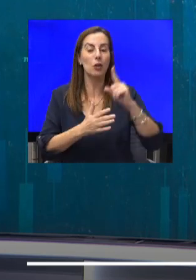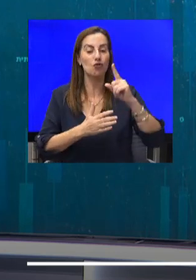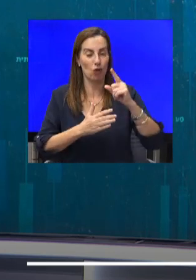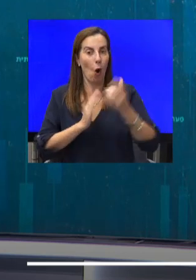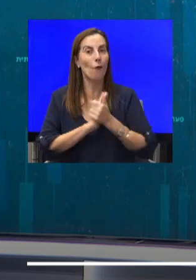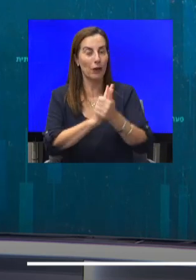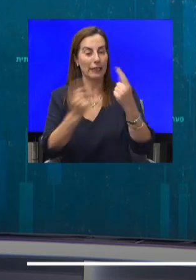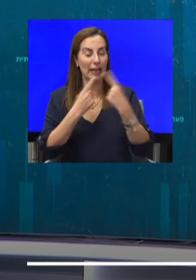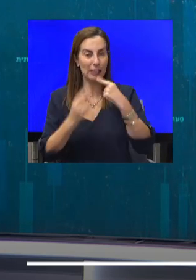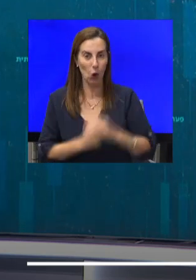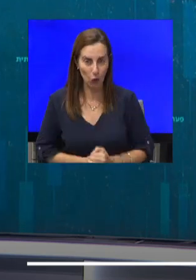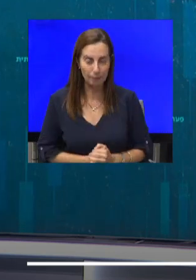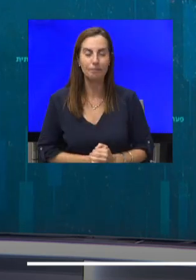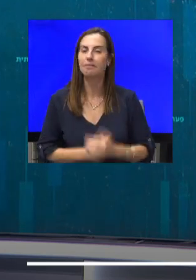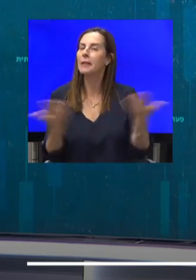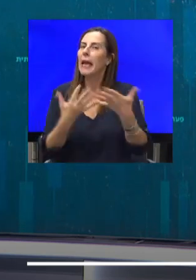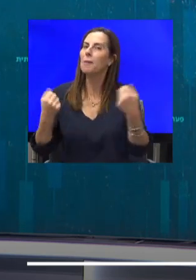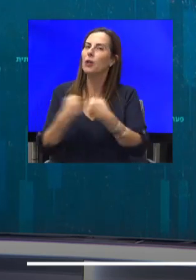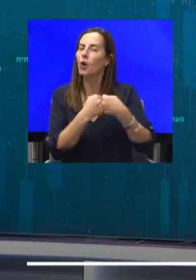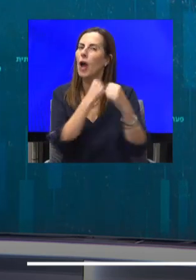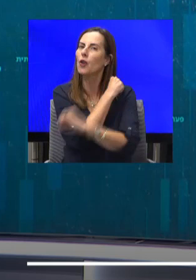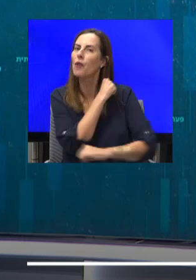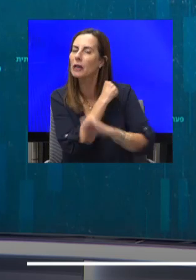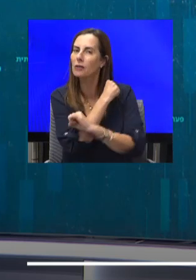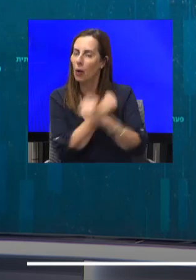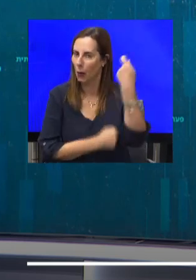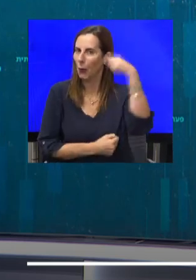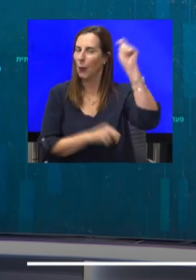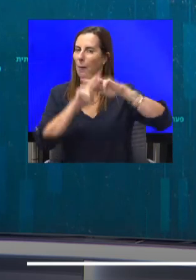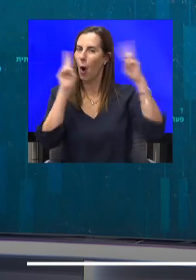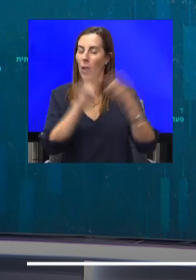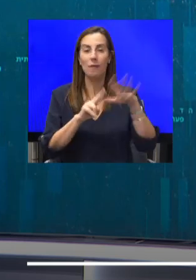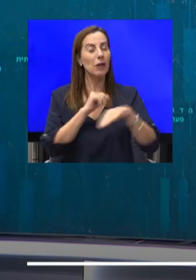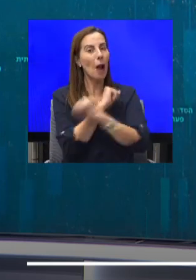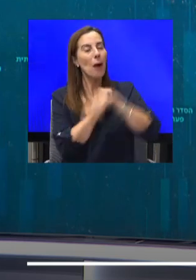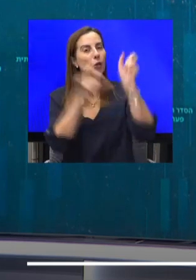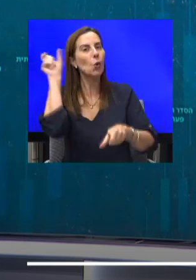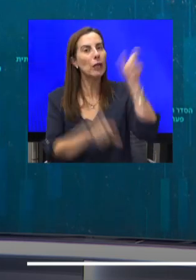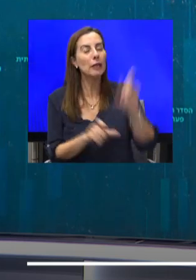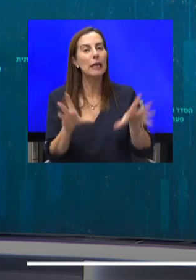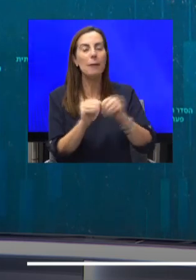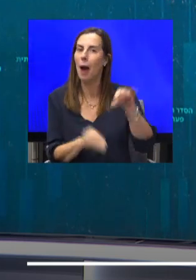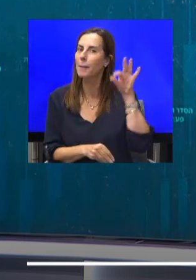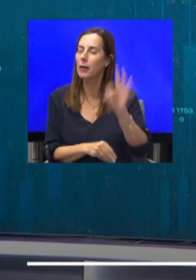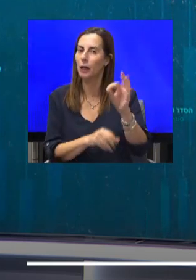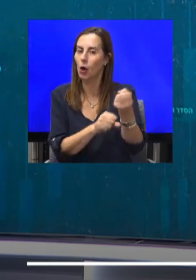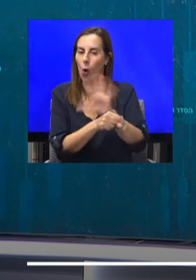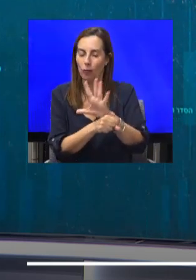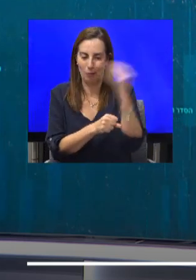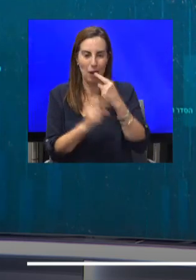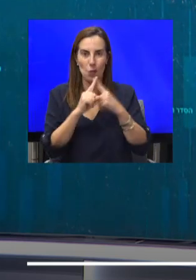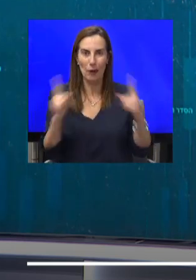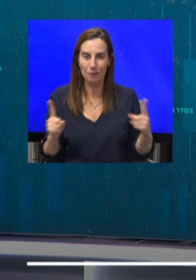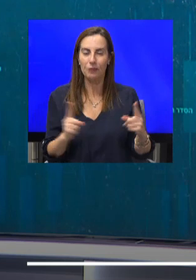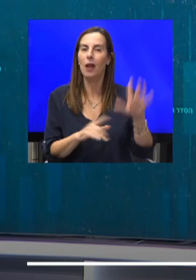איך מתמודדות האוניברסיטאות היוקרתיות בעולם וגם הסטודנטים שלהם עם הפגיעה של הקורונה בשנת הלימודים? נביא ידועיות בגוף